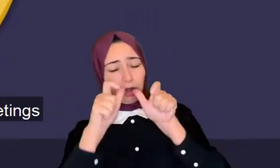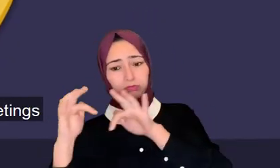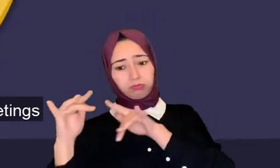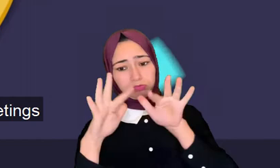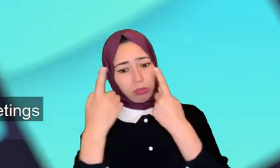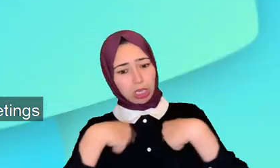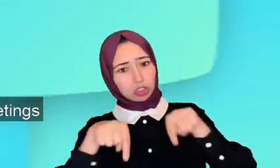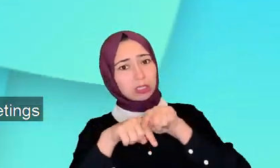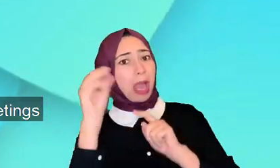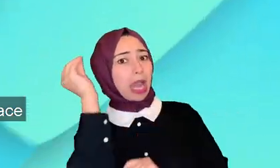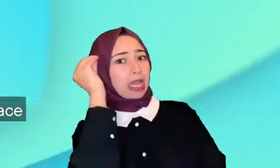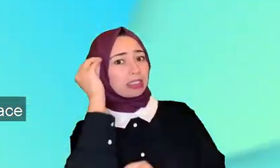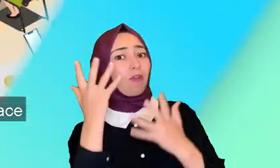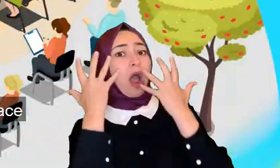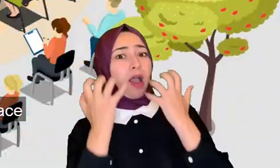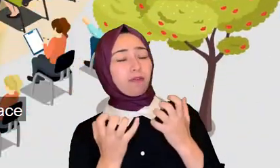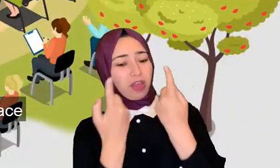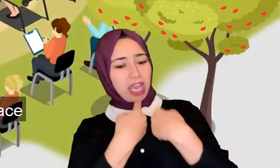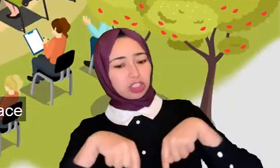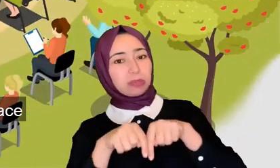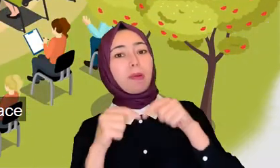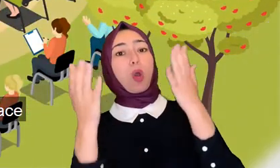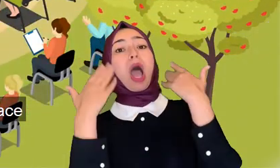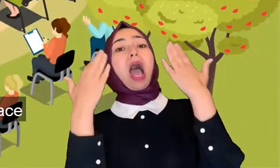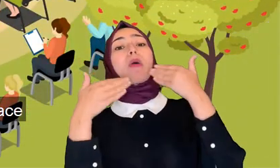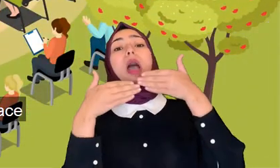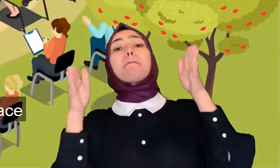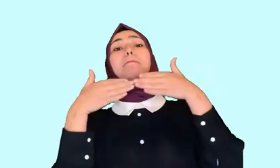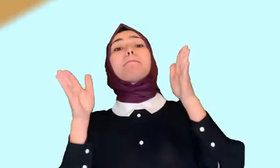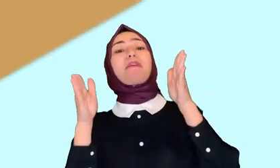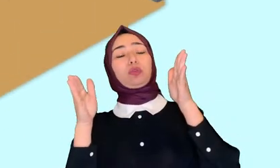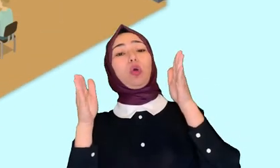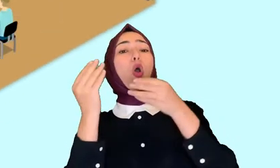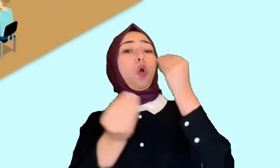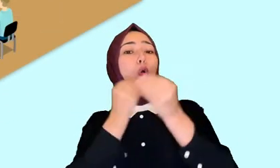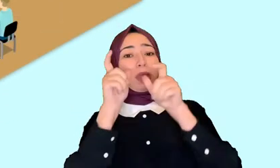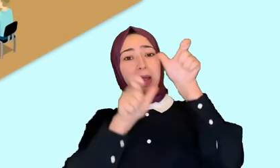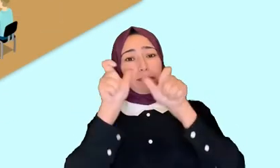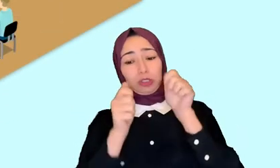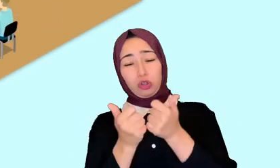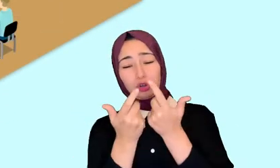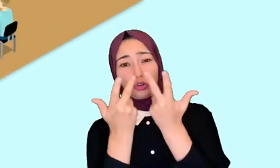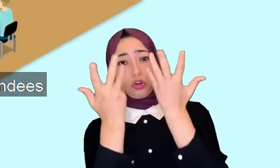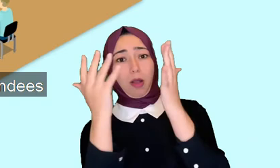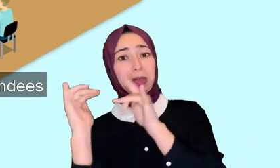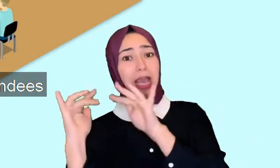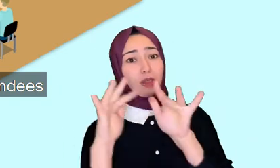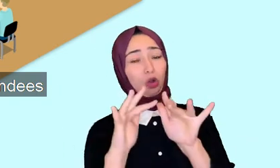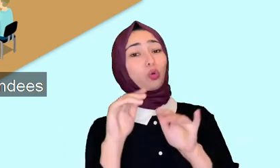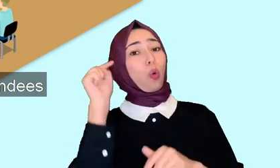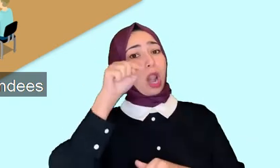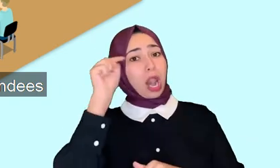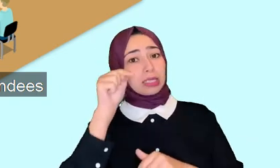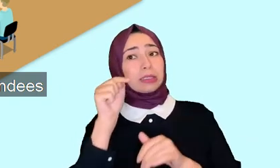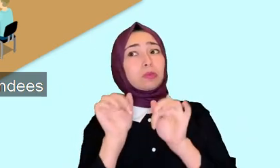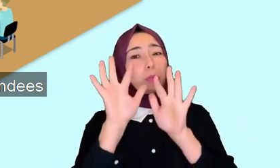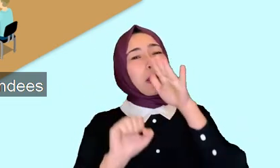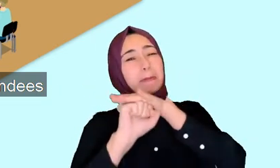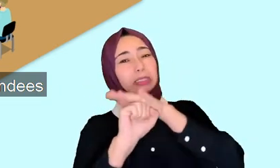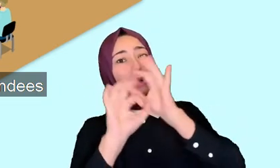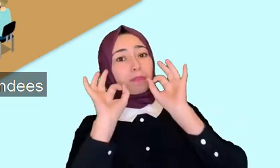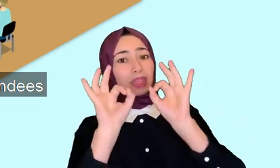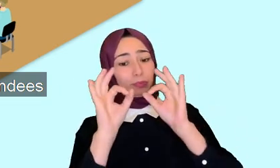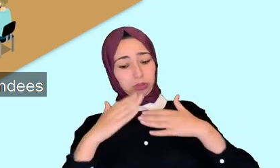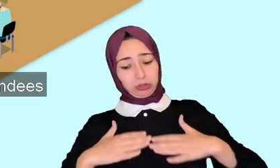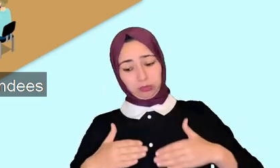في حضور اشغال الجلسة العامة كما تنظيم الاجتماع في مكان مفتوح ولا تحديد عدد المواطنين ولا فرض مسافة معقولة